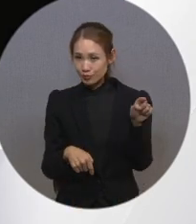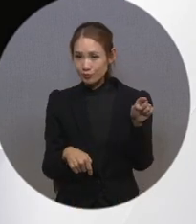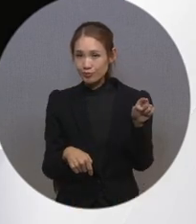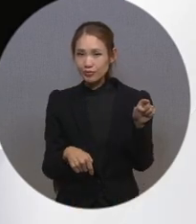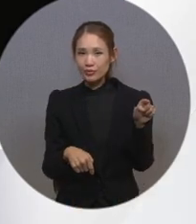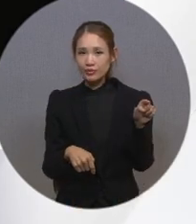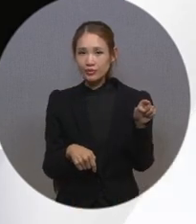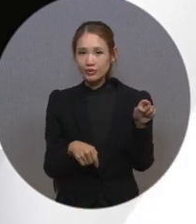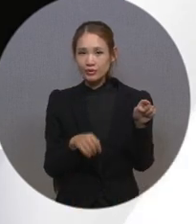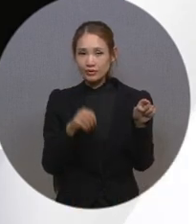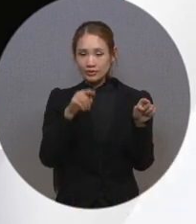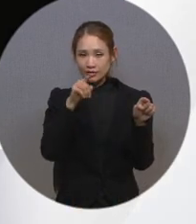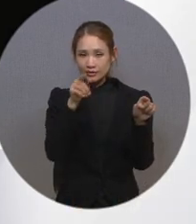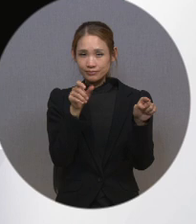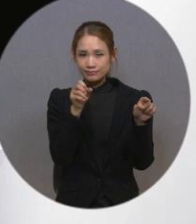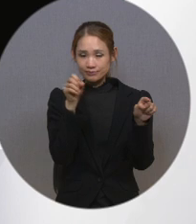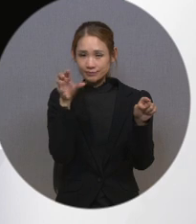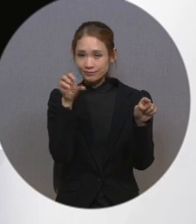방향키를 이용해